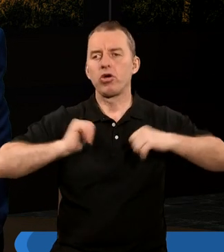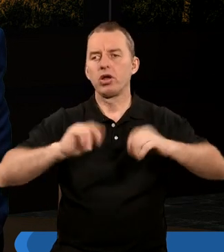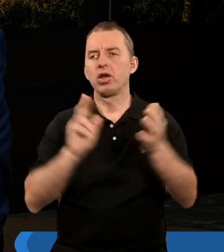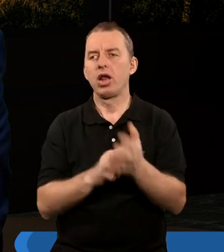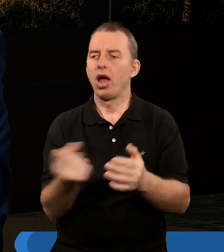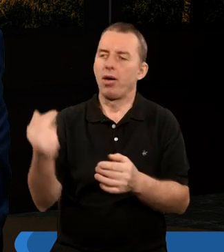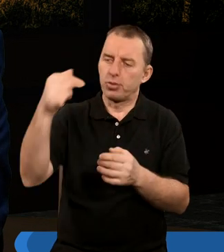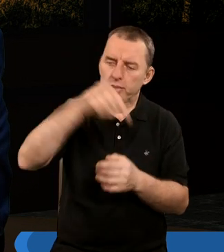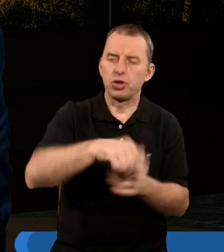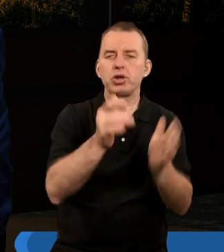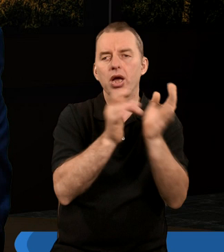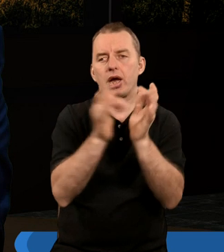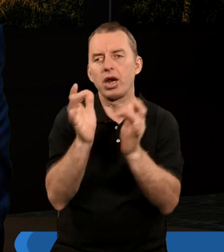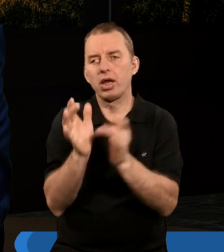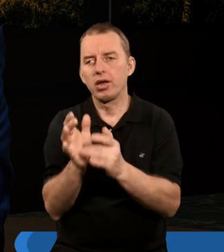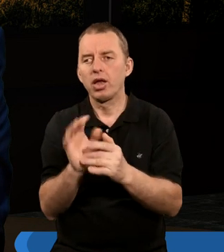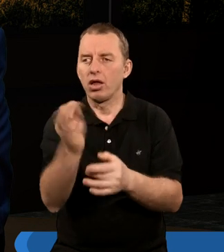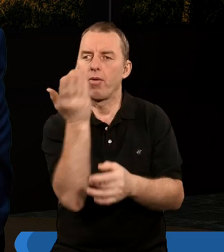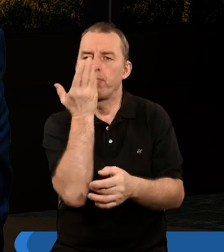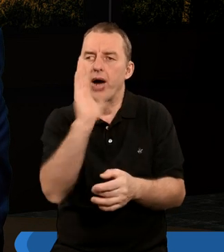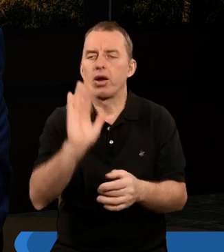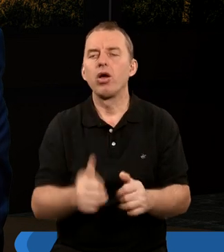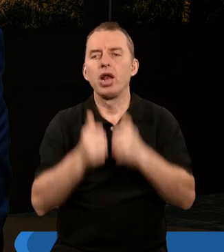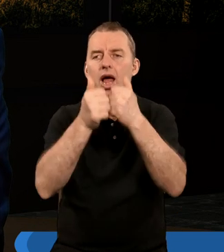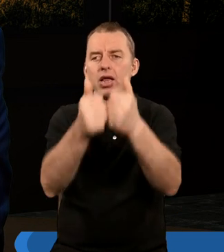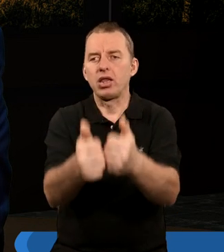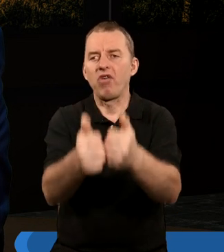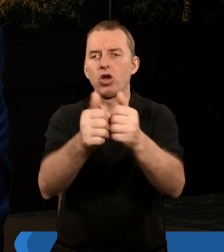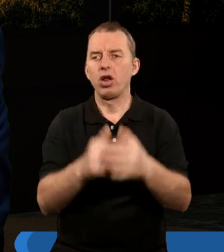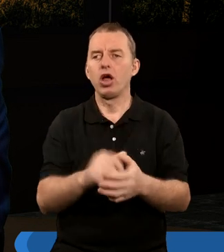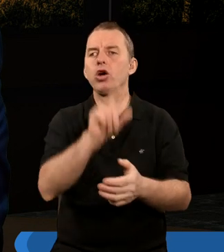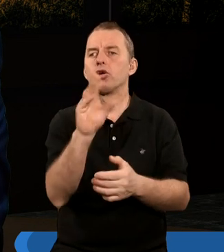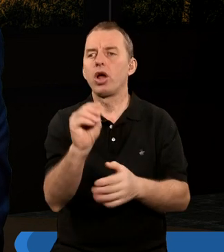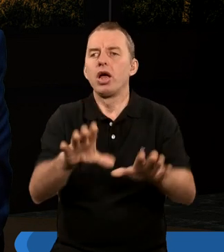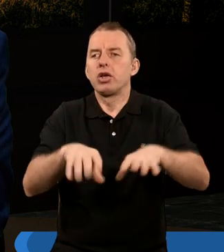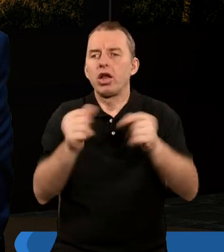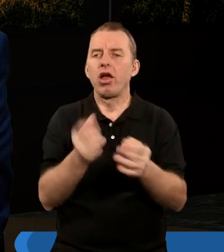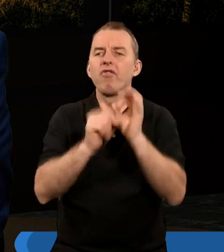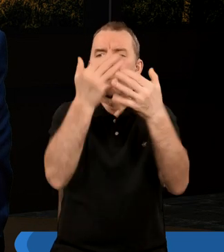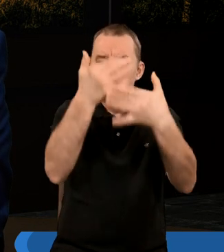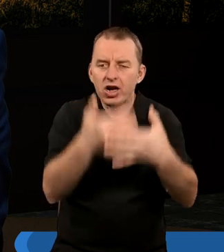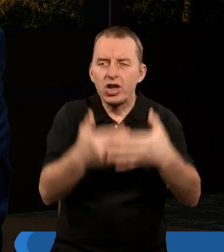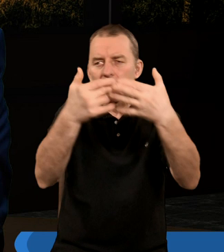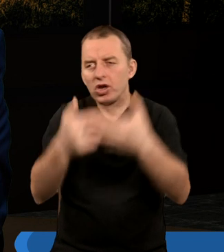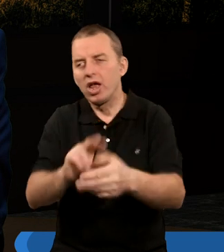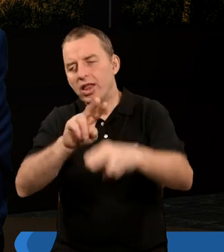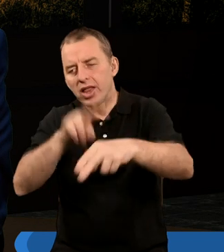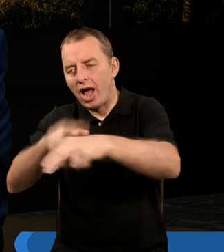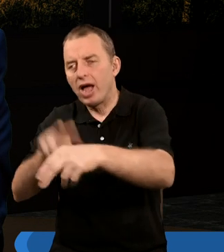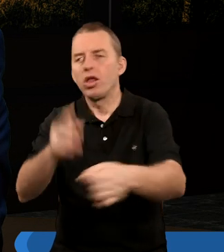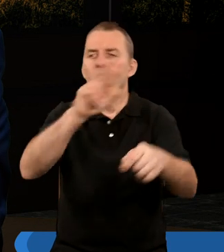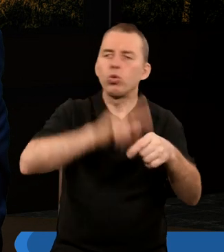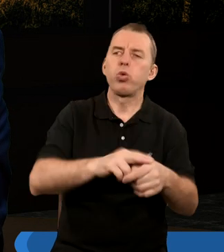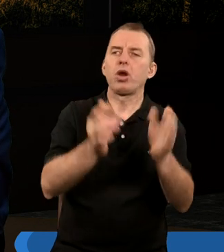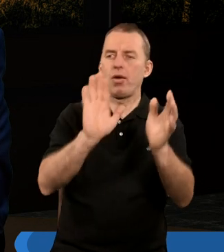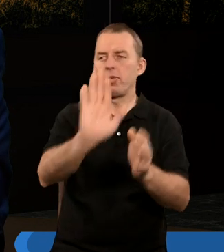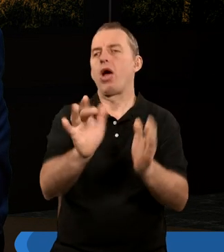przyjście Chrystusa, aż tak bardzo był nastawiony, że zaczął wyliczać daty, kiedy Chrystus ma